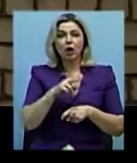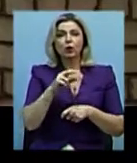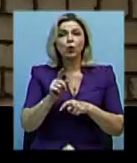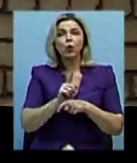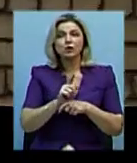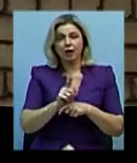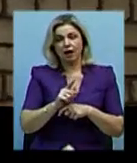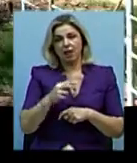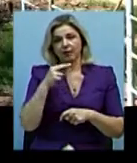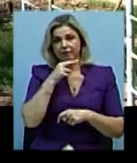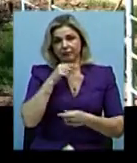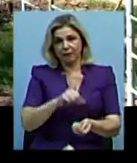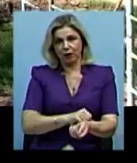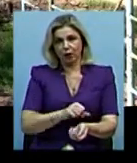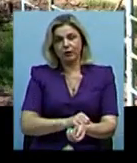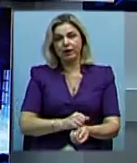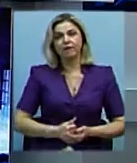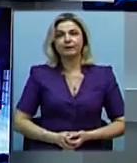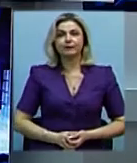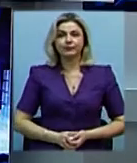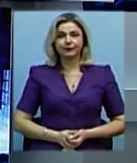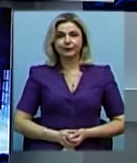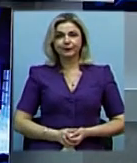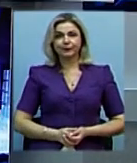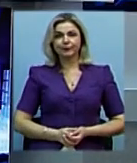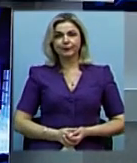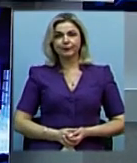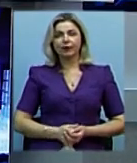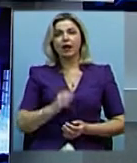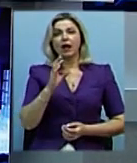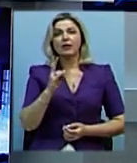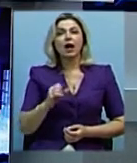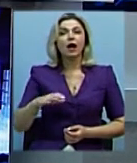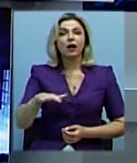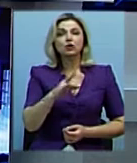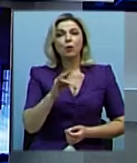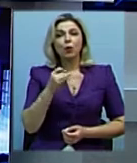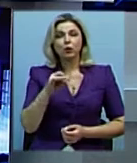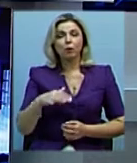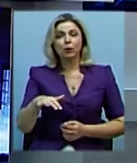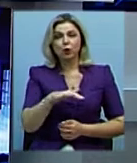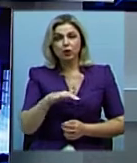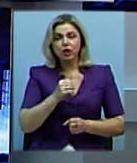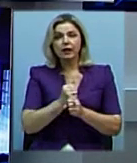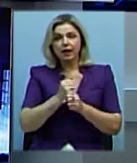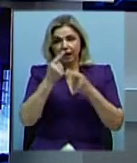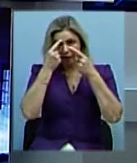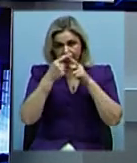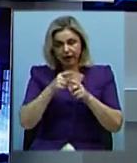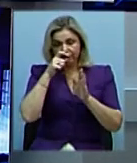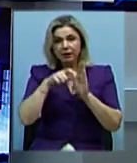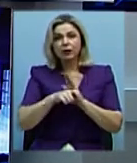Олександр Пан. Телевізійні новини Миколаївщини. На Соборній площі геодезисти проводять інженерно-геологічні